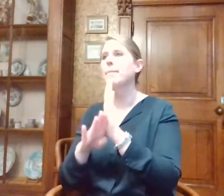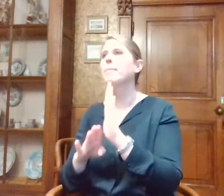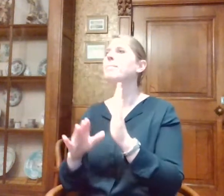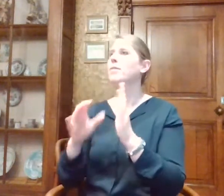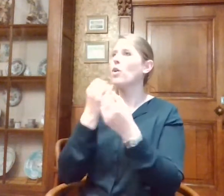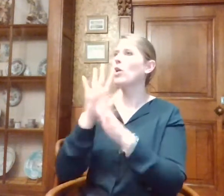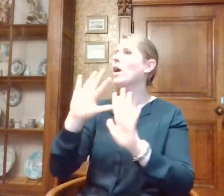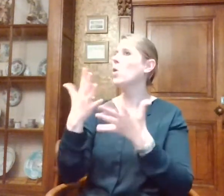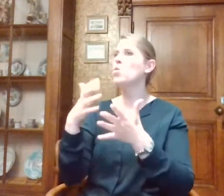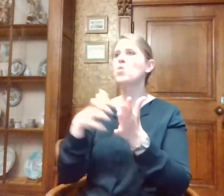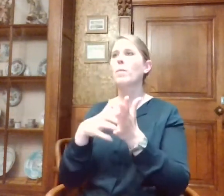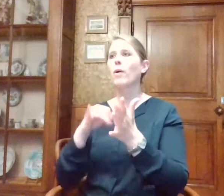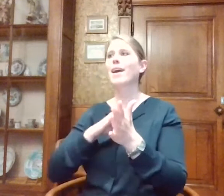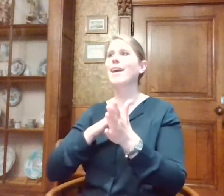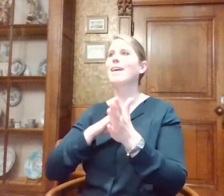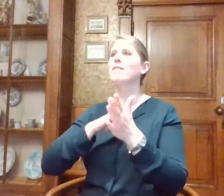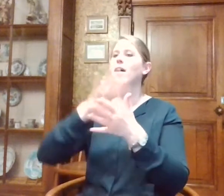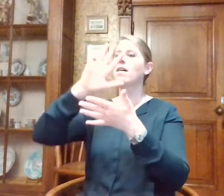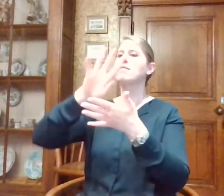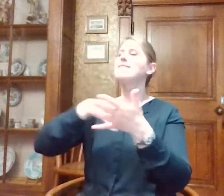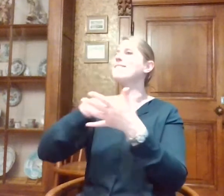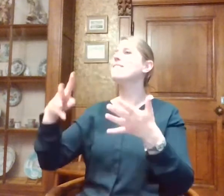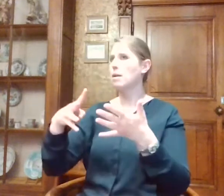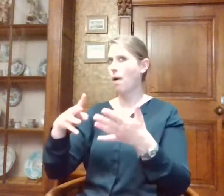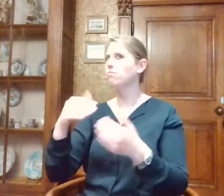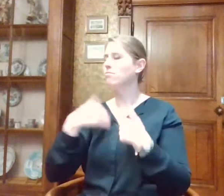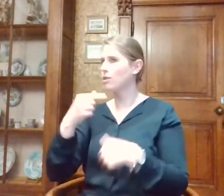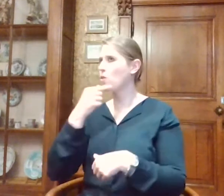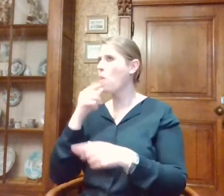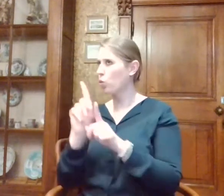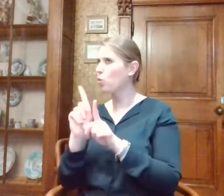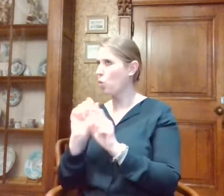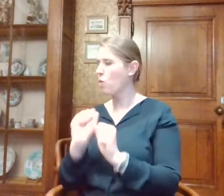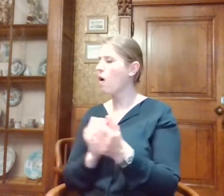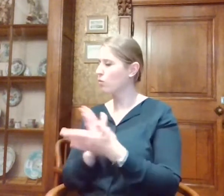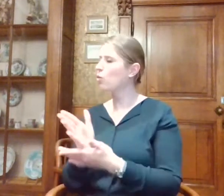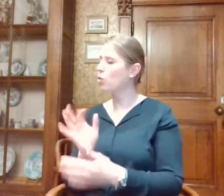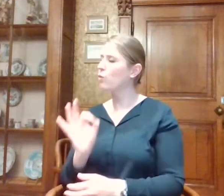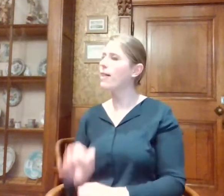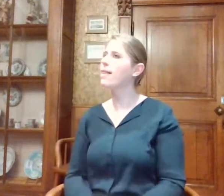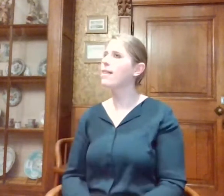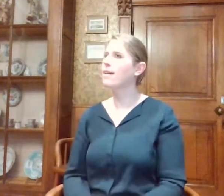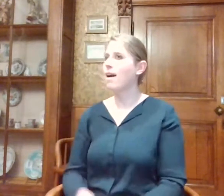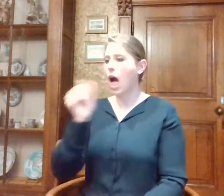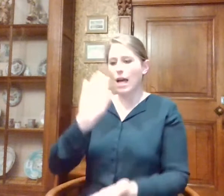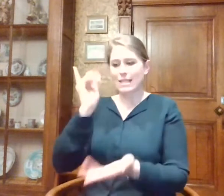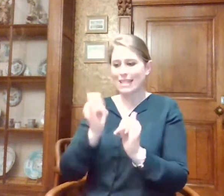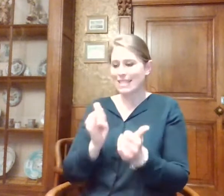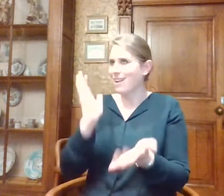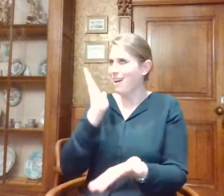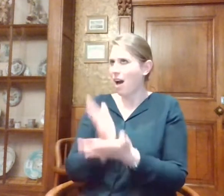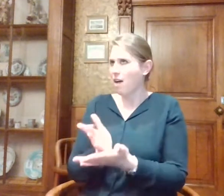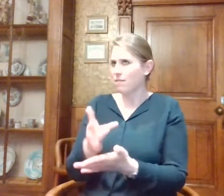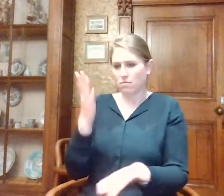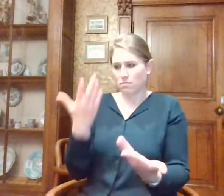plannetje eigenlijk dat ze kunnen bekijken. Dat lukt wel hoor. Ja, zeker in de keer dat het geïnstalleerd is, lukt het